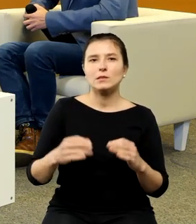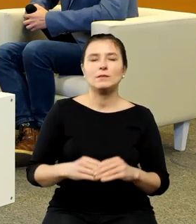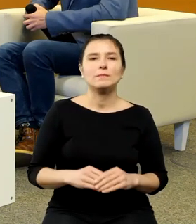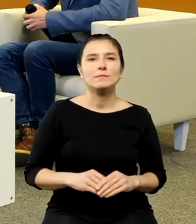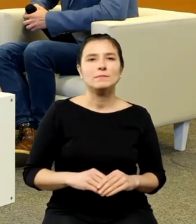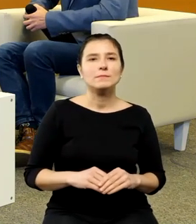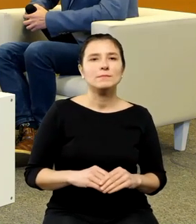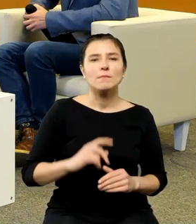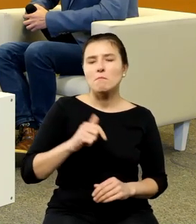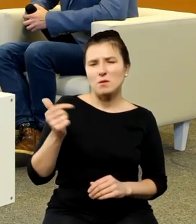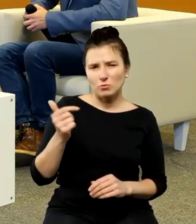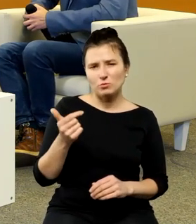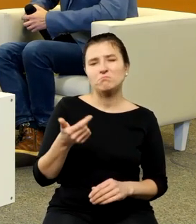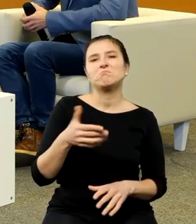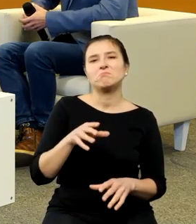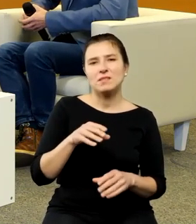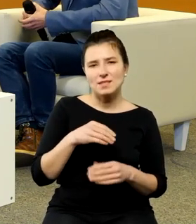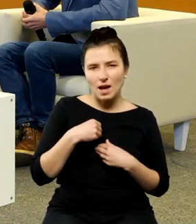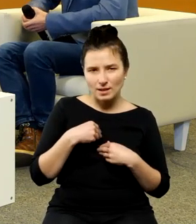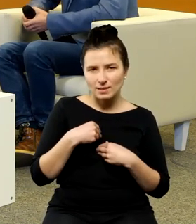musimy się pogodzić z tym że